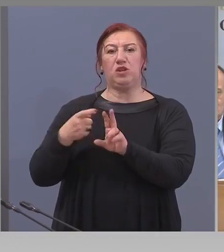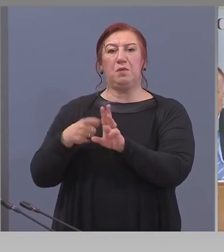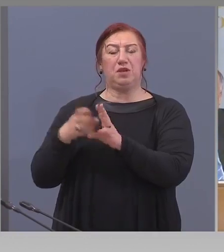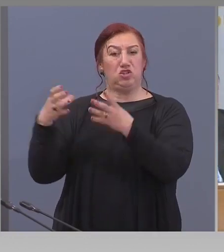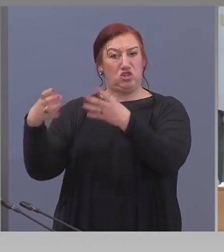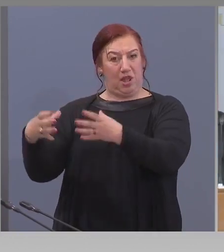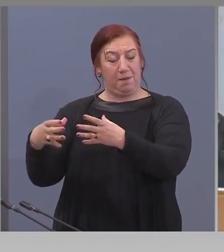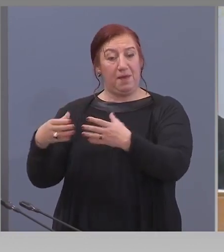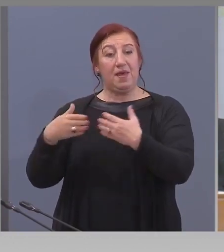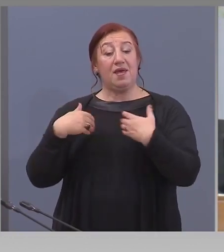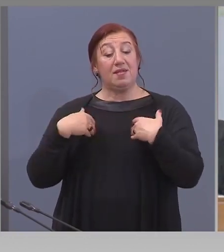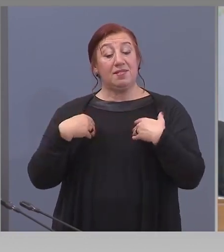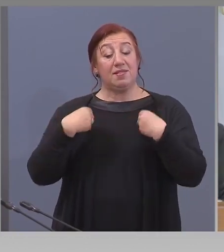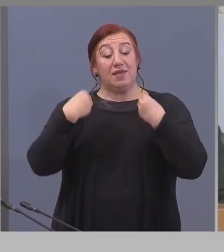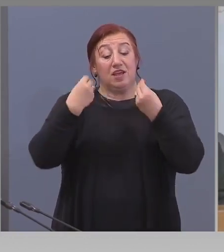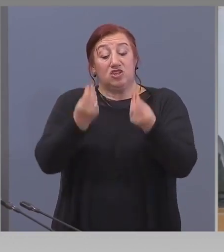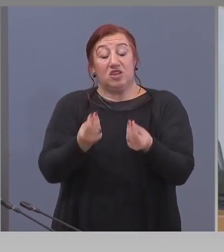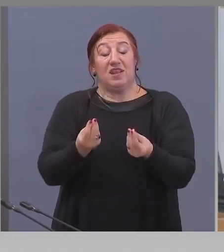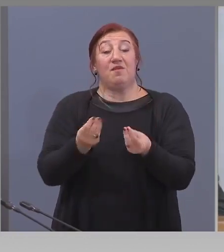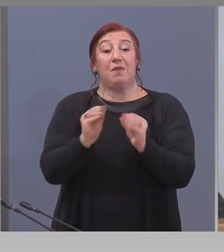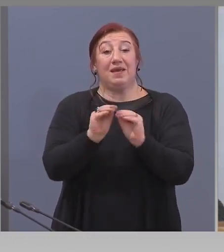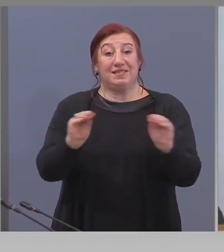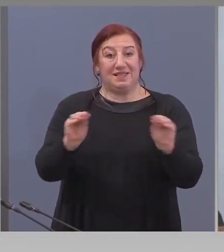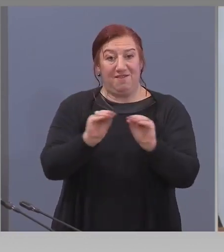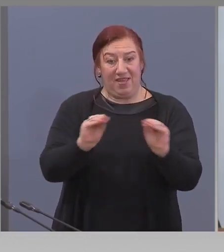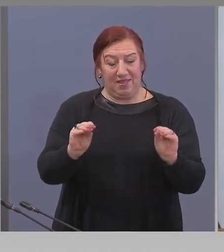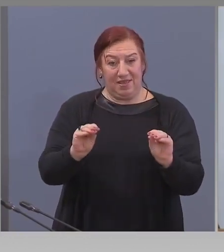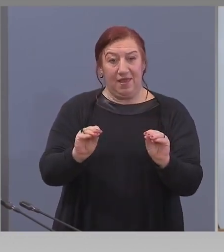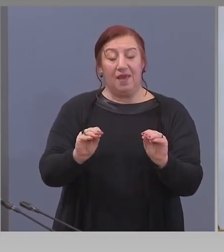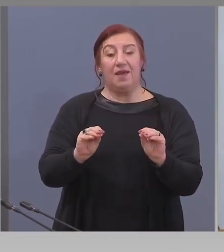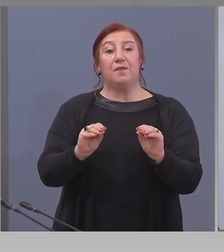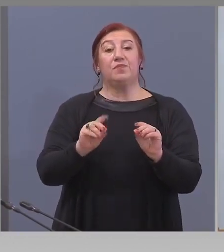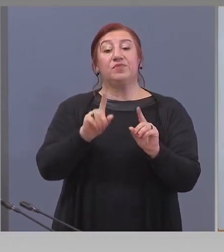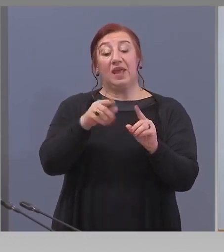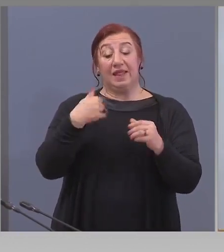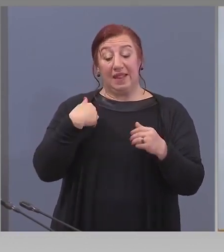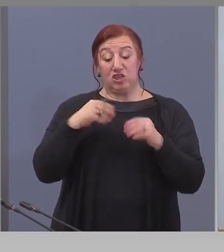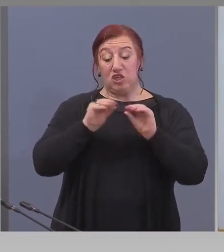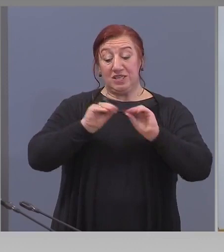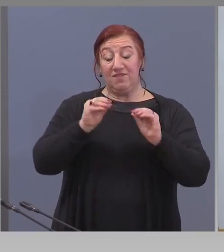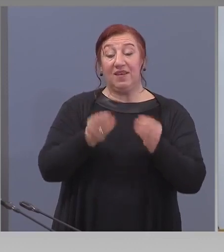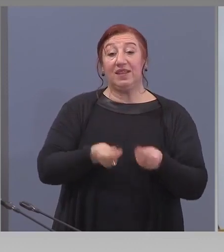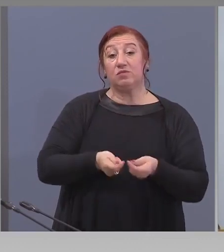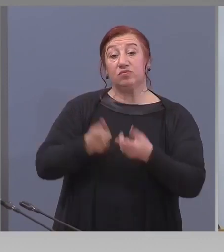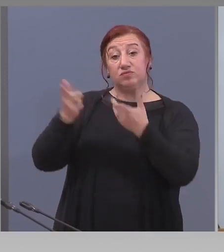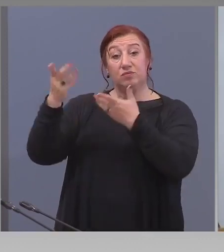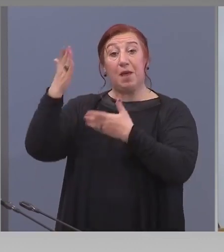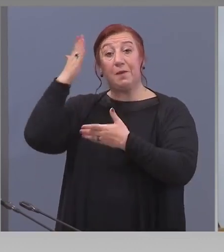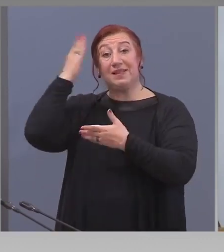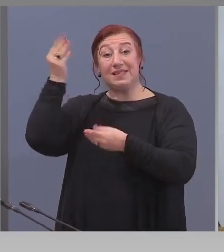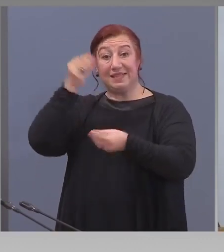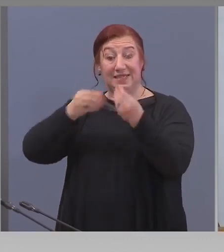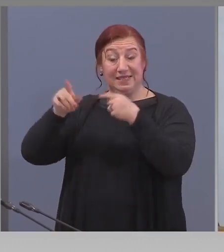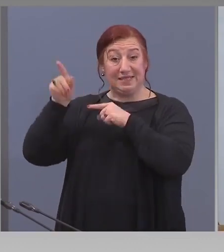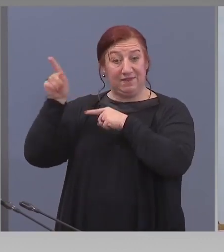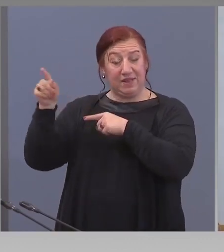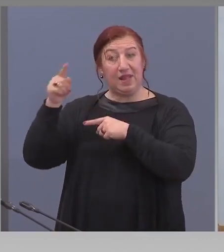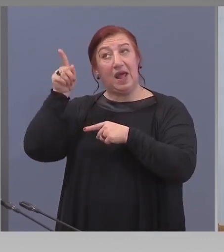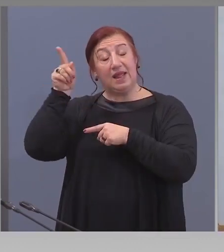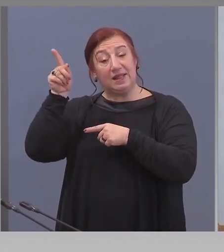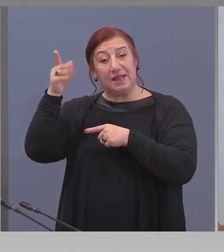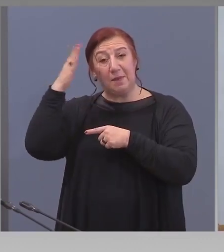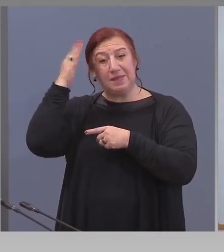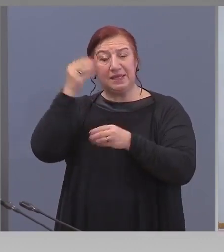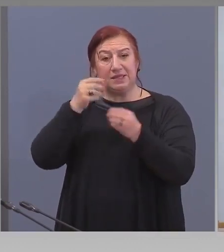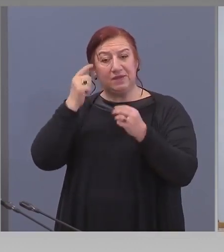допълваме съветите, които ще даваме, ще даваме на Министерския съвет. Той ще прецения дали да се